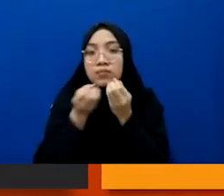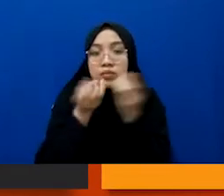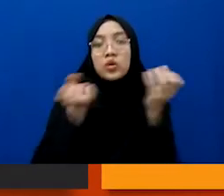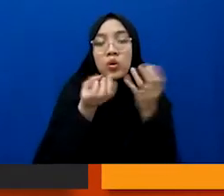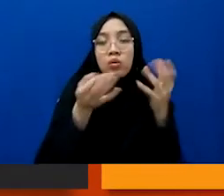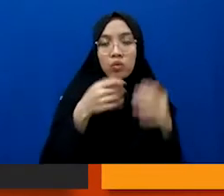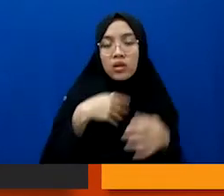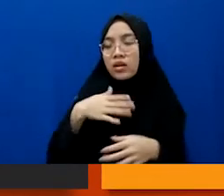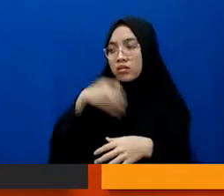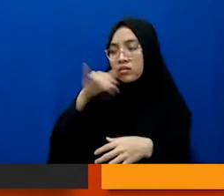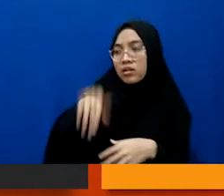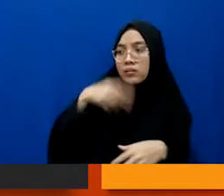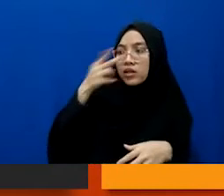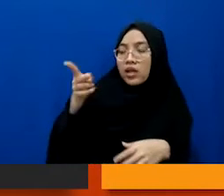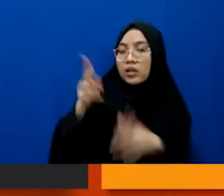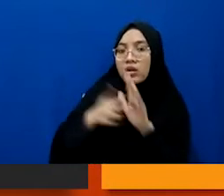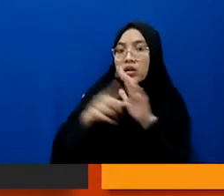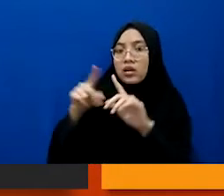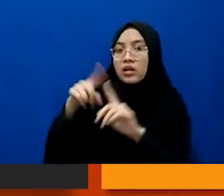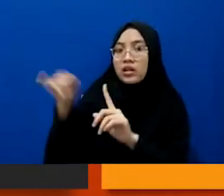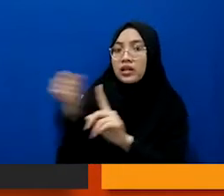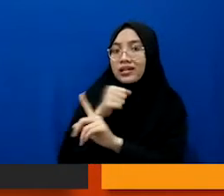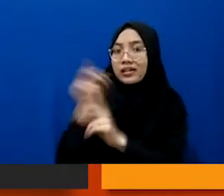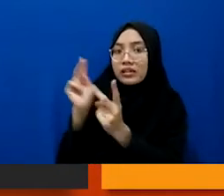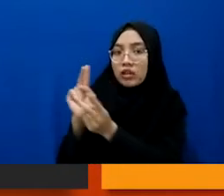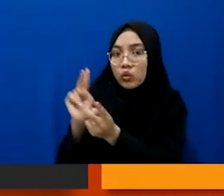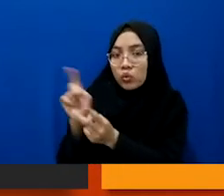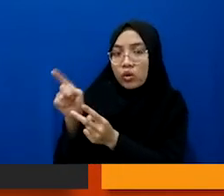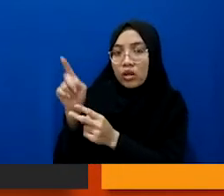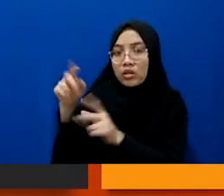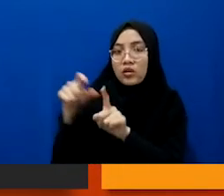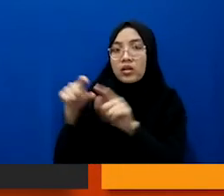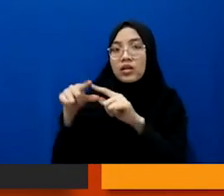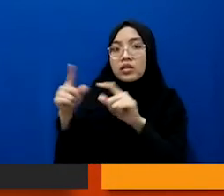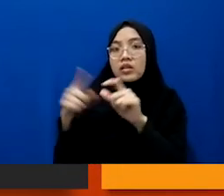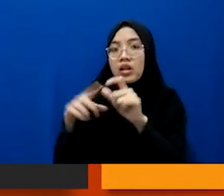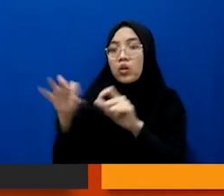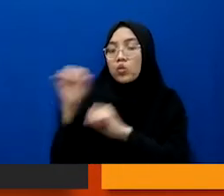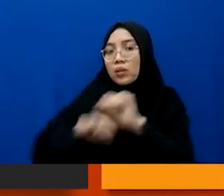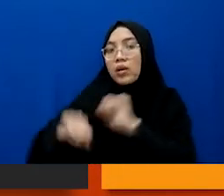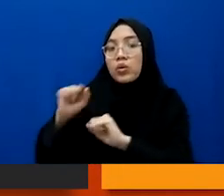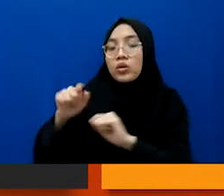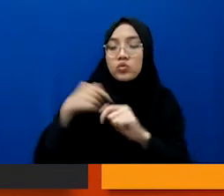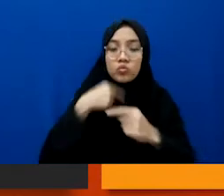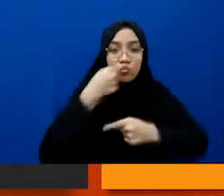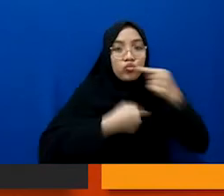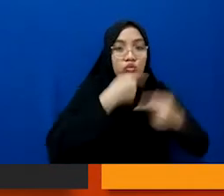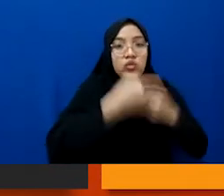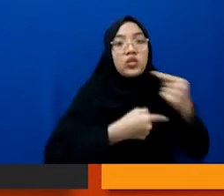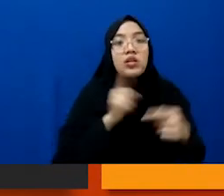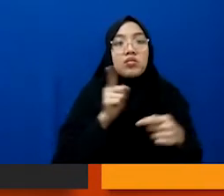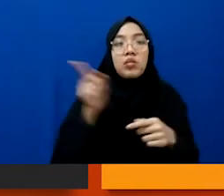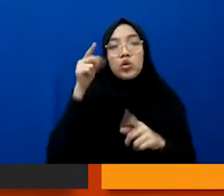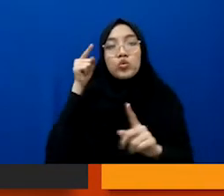saya melihat narti mengalami kekerasan seksual oleh darsom misalnya dan dia cerita karena ini demi narti